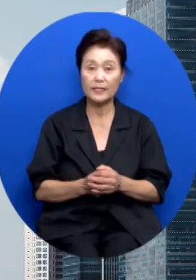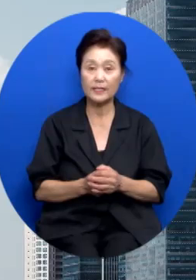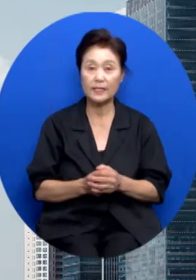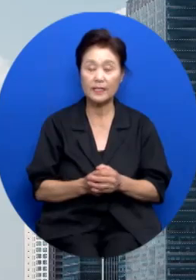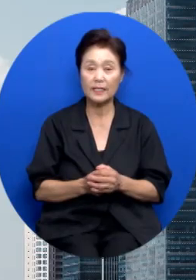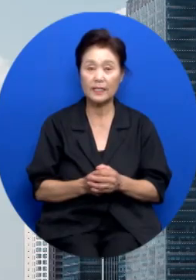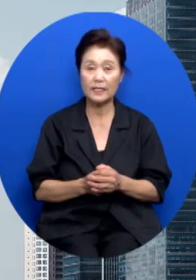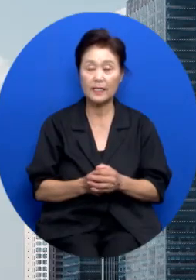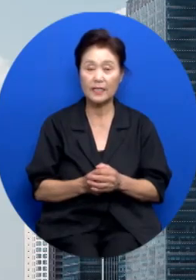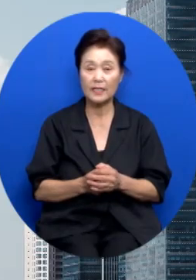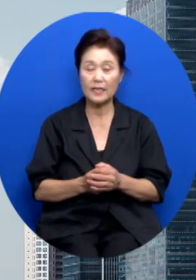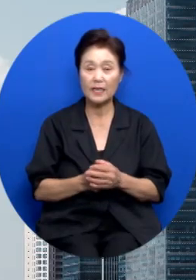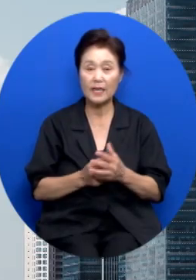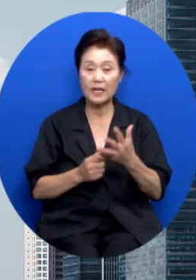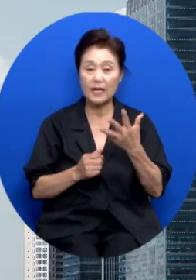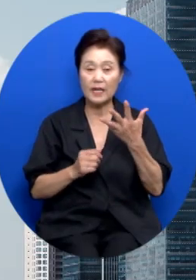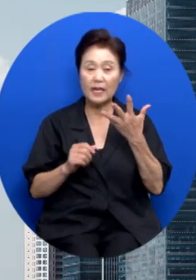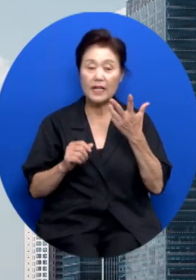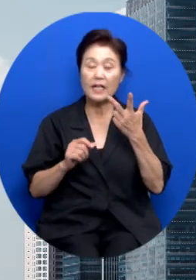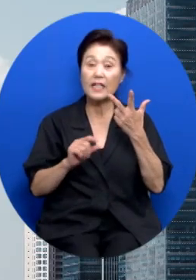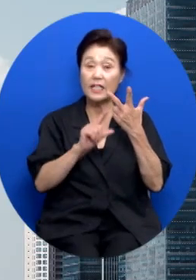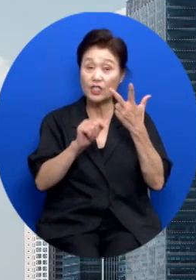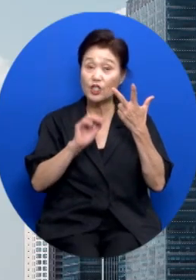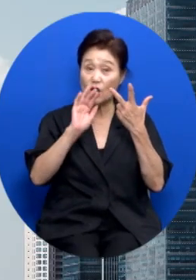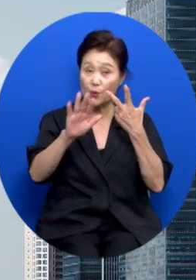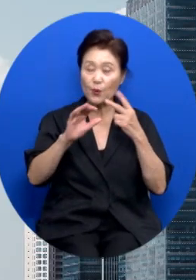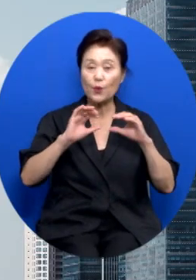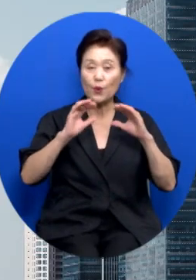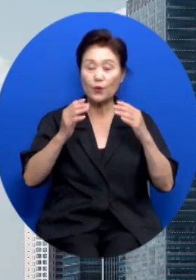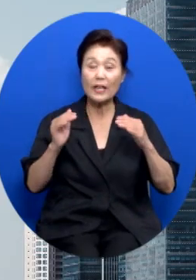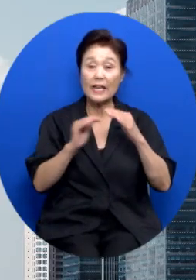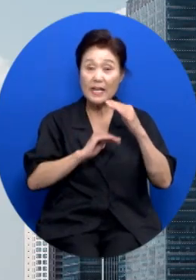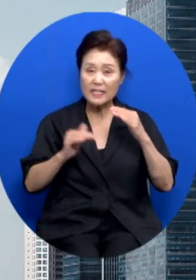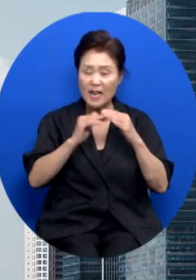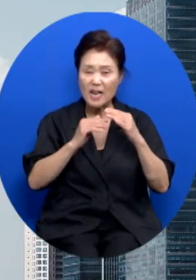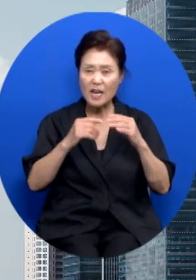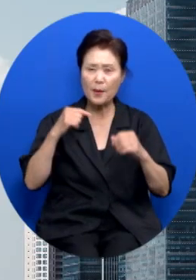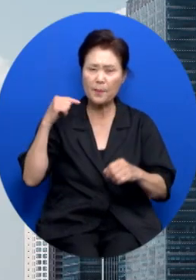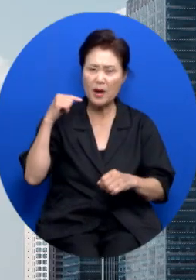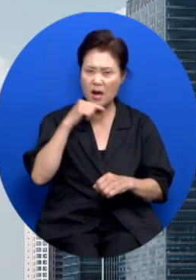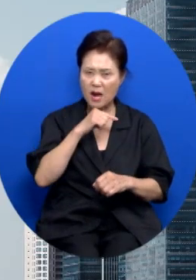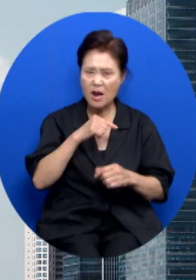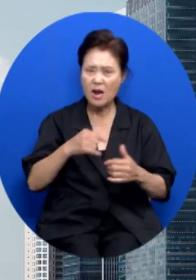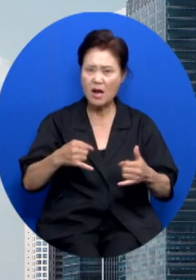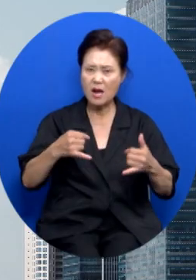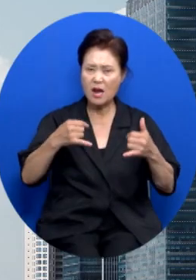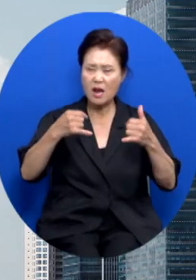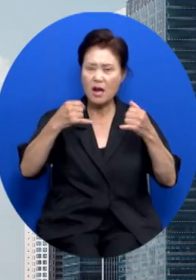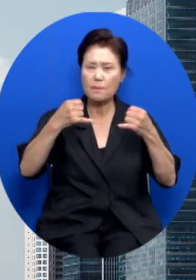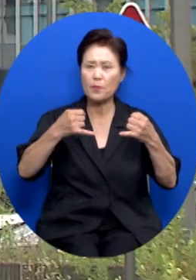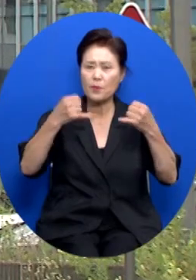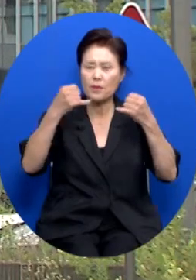올 상반기까지 우리나라의 나라살림 적자폭이 100조 원을 넘어섰습니다.